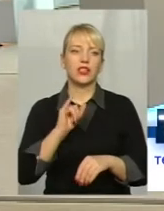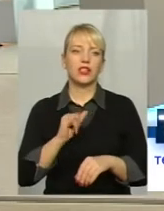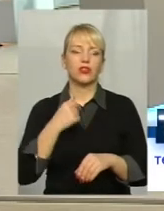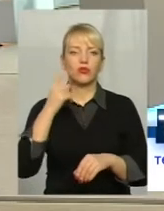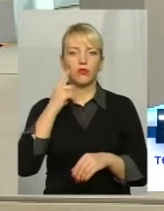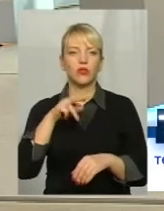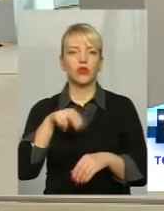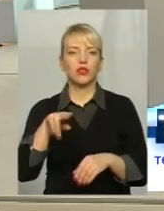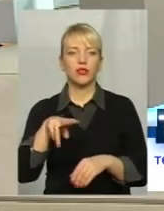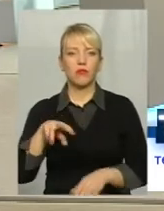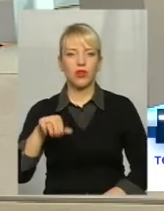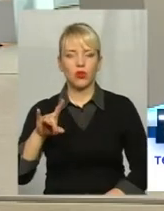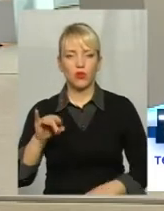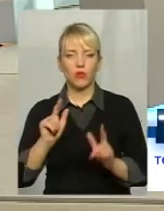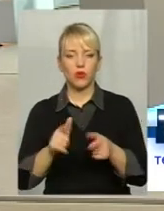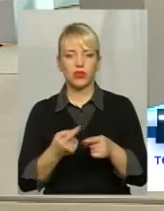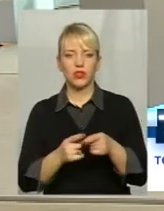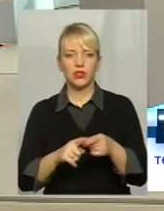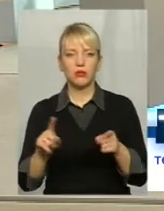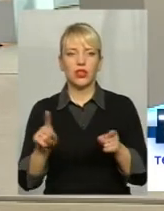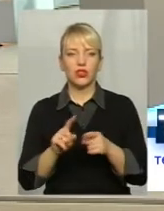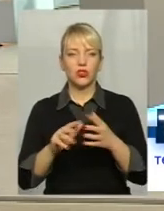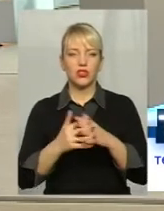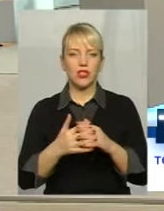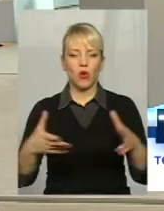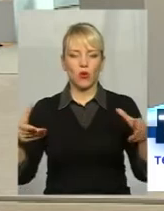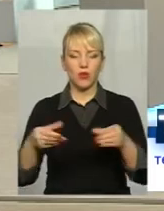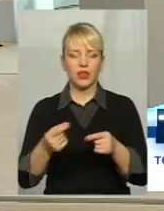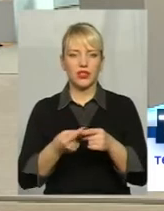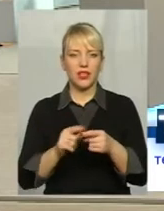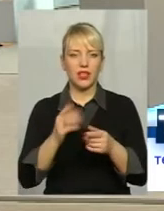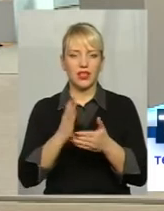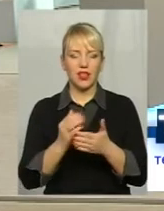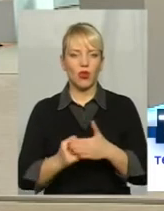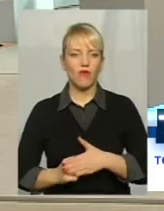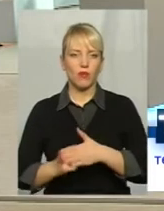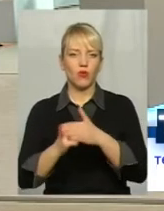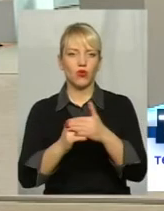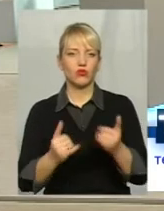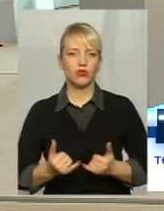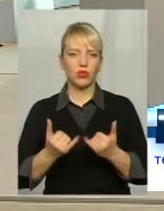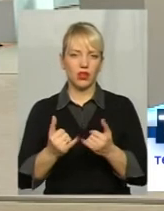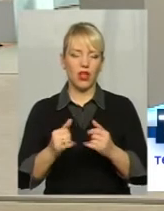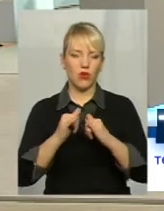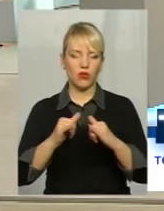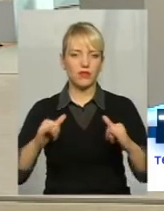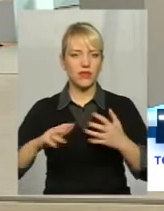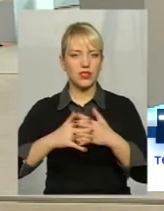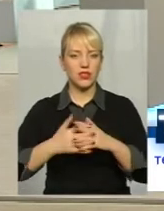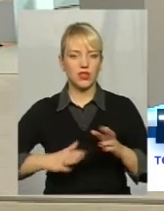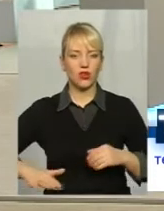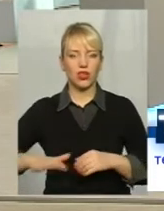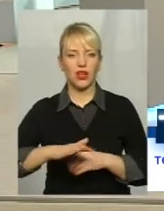Дмитро погоджується з цим Що сільськогосподарські обслуговуючі кооперативи – це є новий повштовх для розвитку сільських територій Адже громада